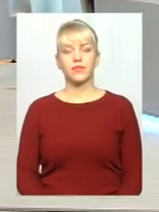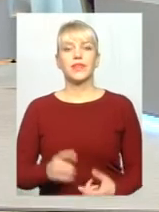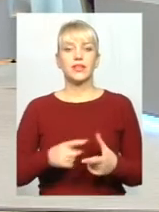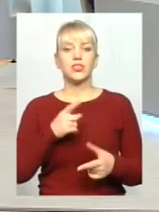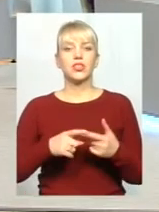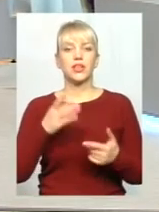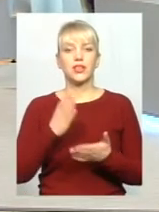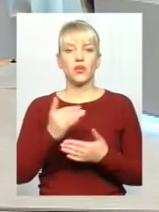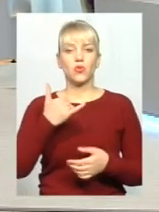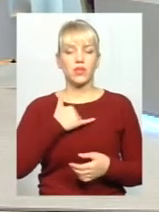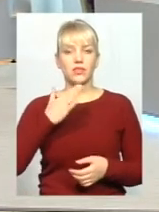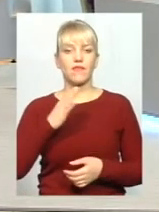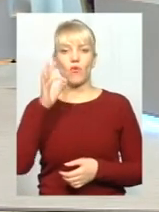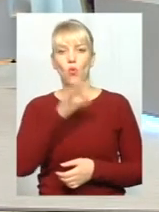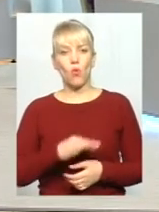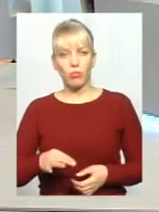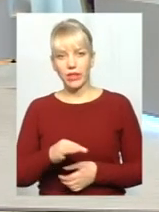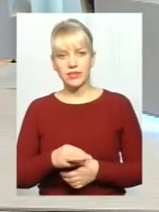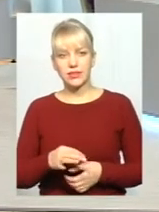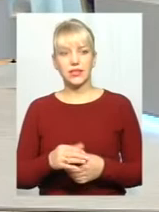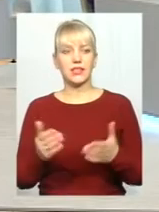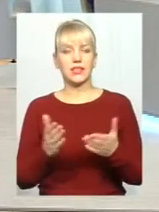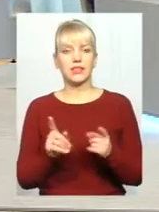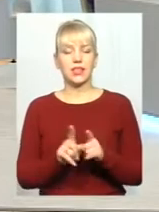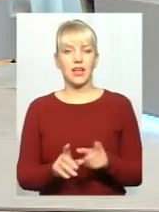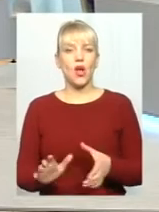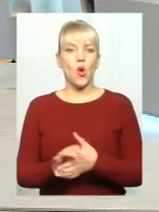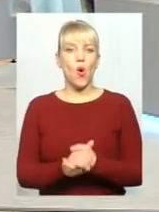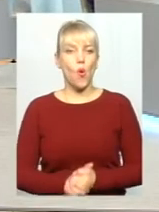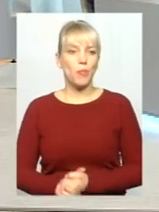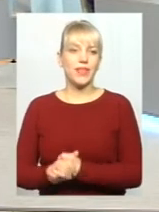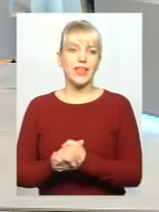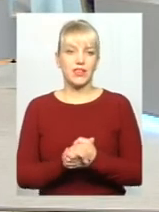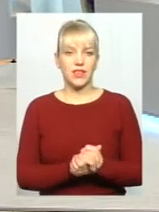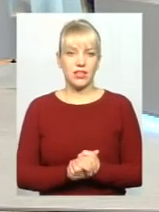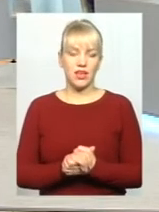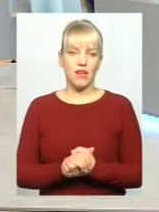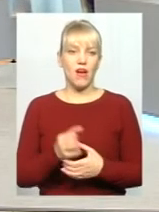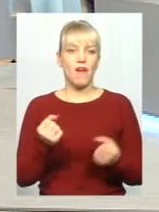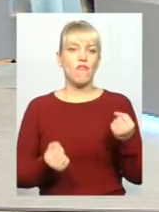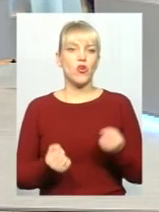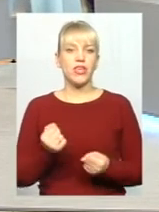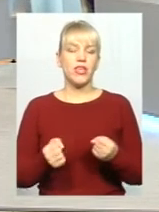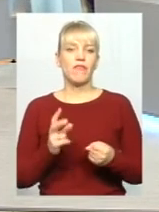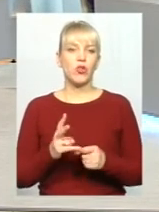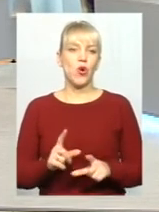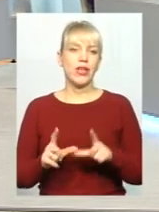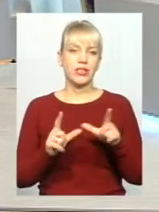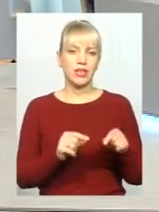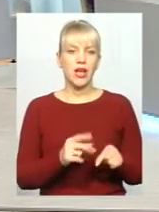в нас все ж таки в області якесь таке об'єднання водіїв, які їздять на